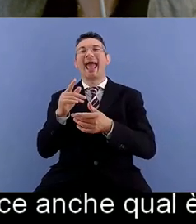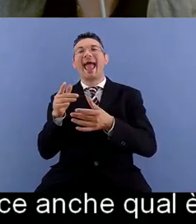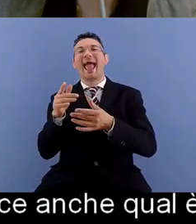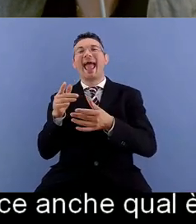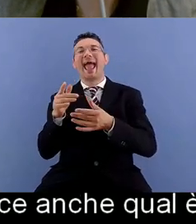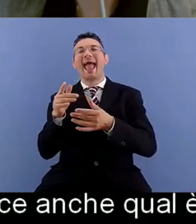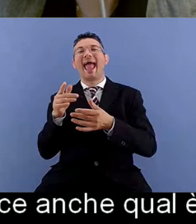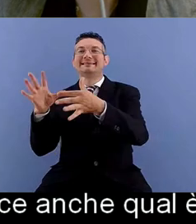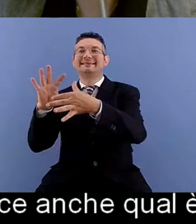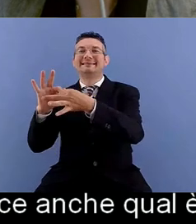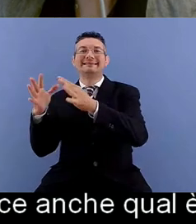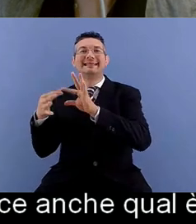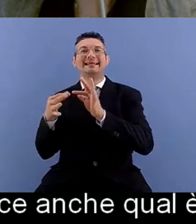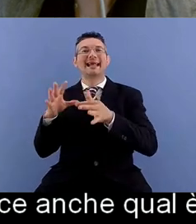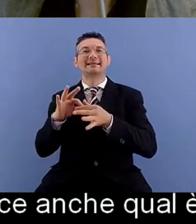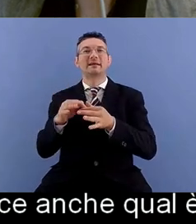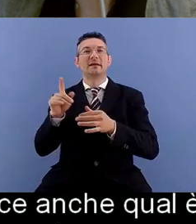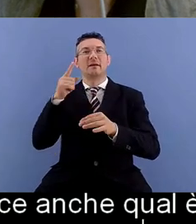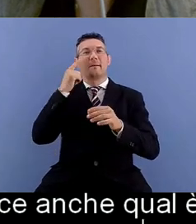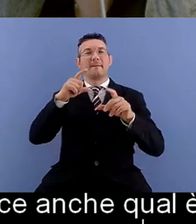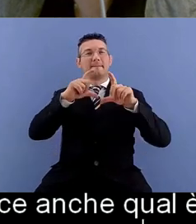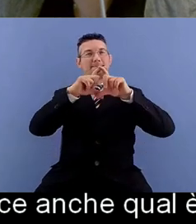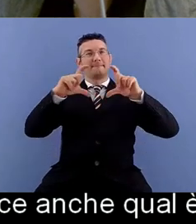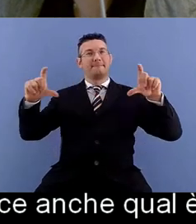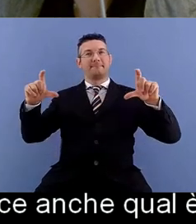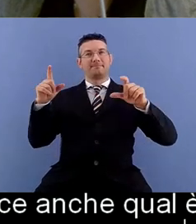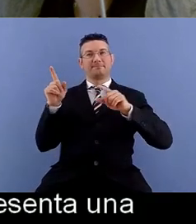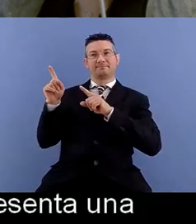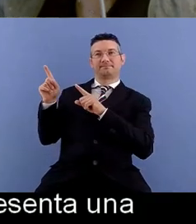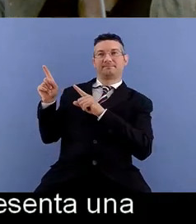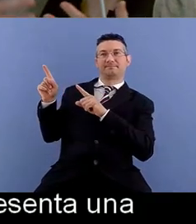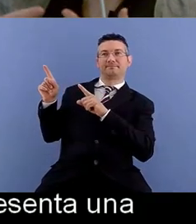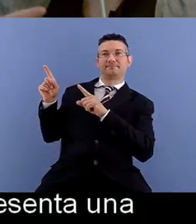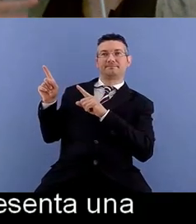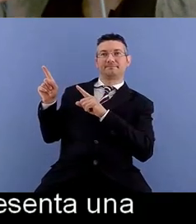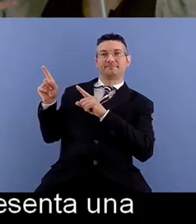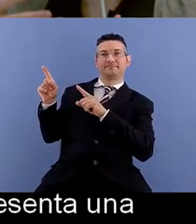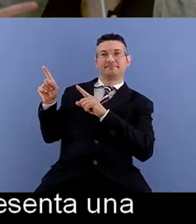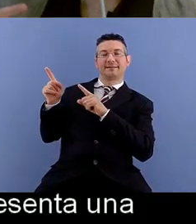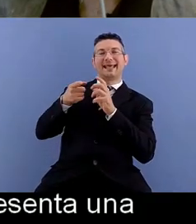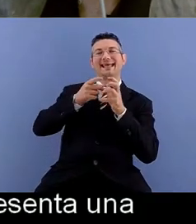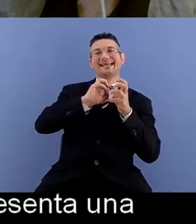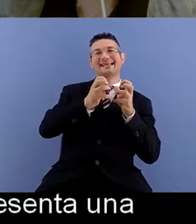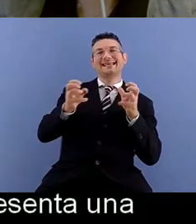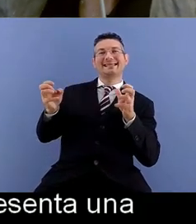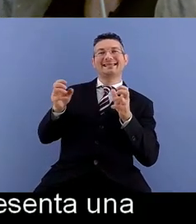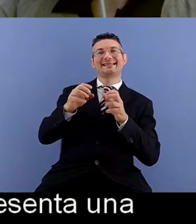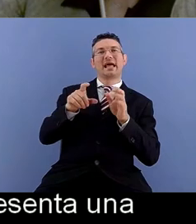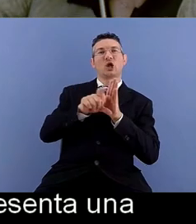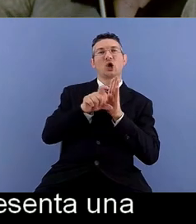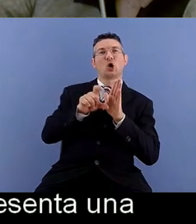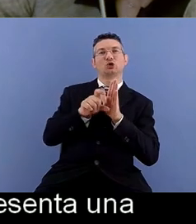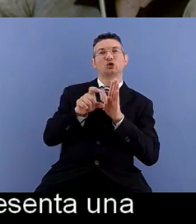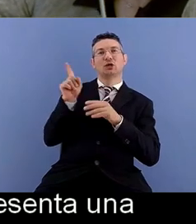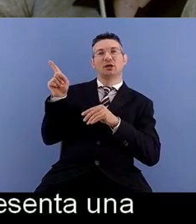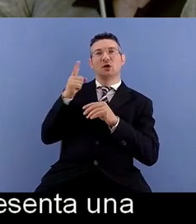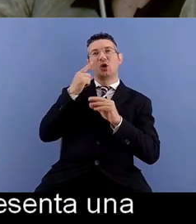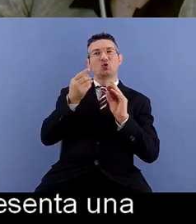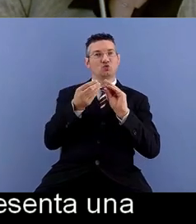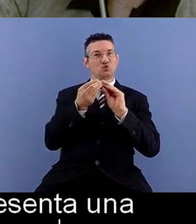partitura intercodice che utilizziamo appunto come strumento per verificare su